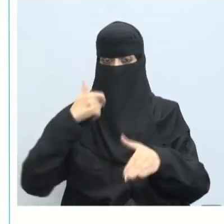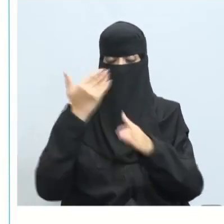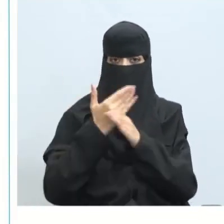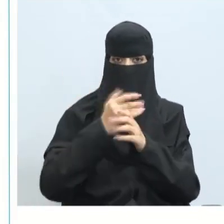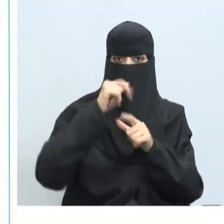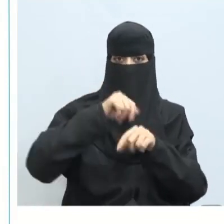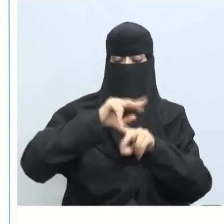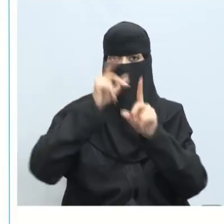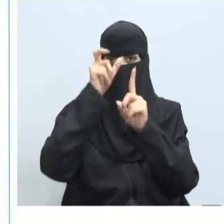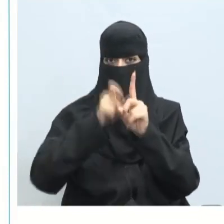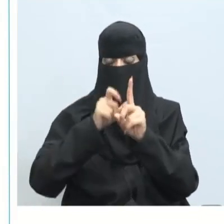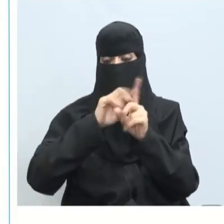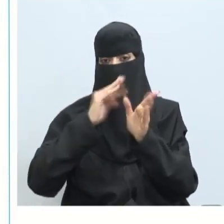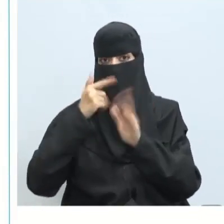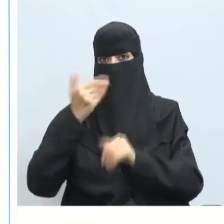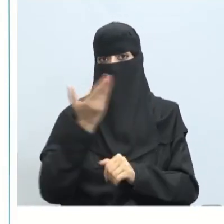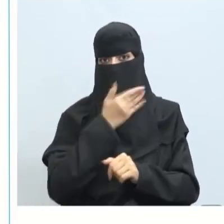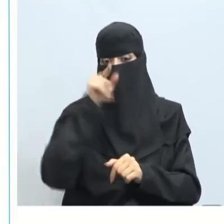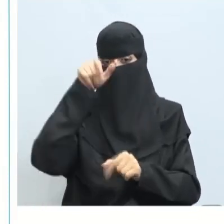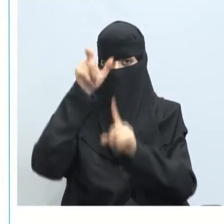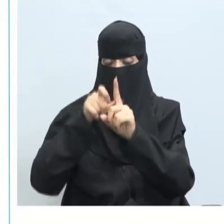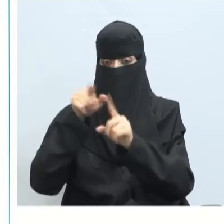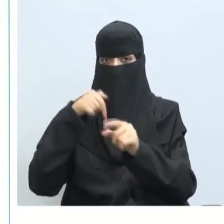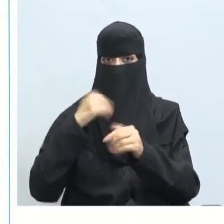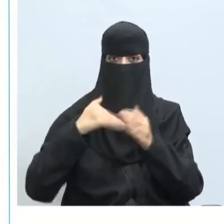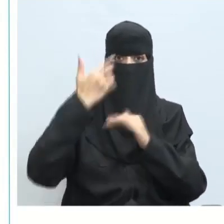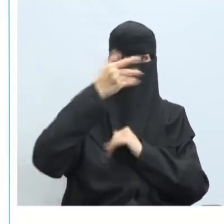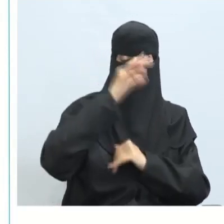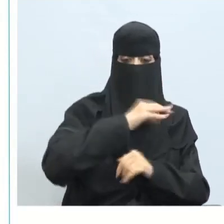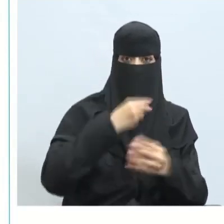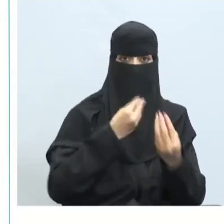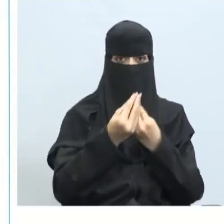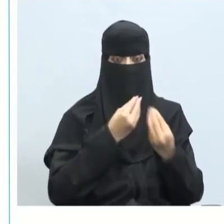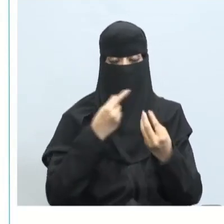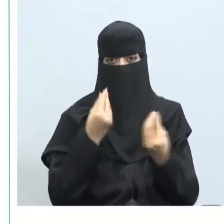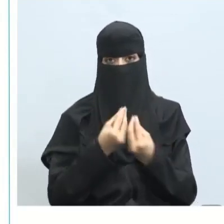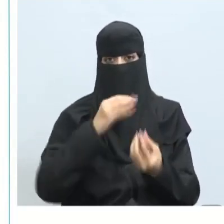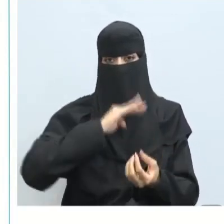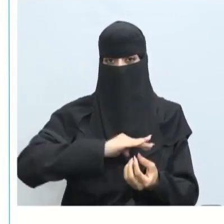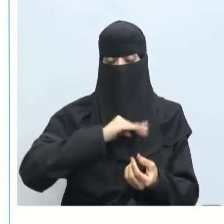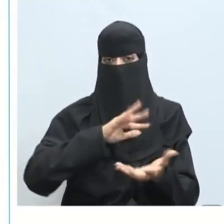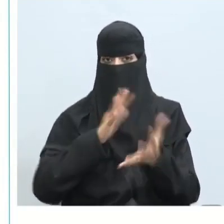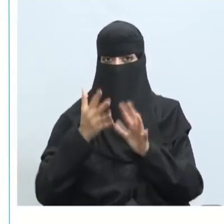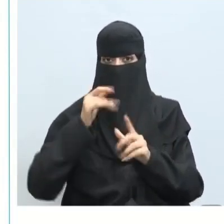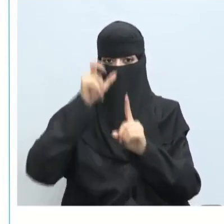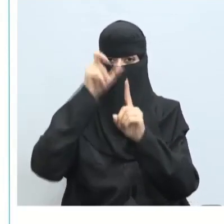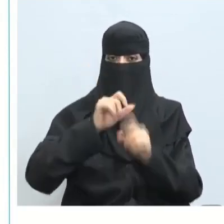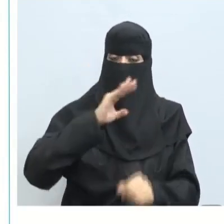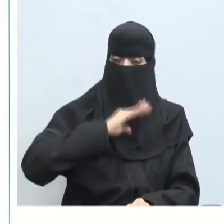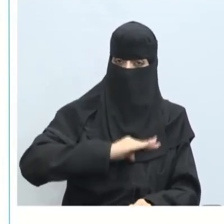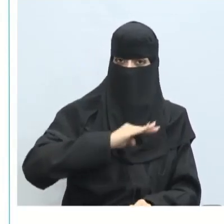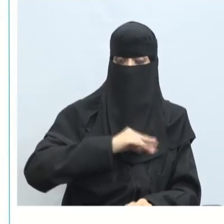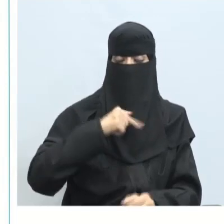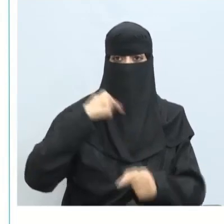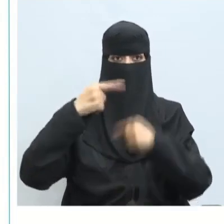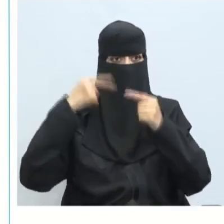شخصية وتؤثر هذه الشخصية في نتائج تعامله مع الضغوط هناك بعض الأشخاص لديه الصبر لديه الجلد